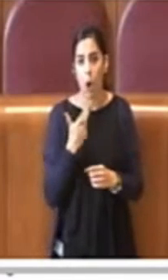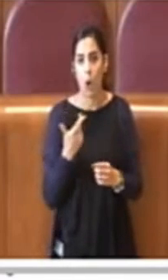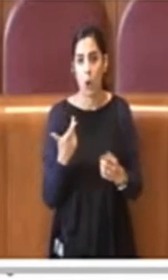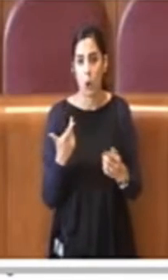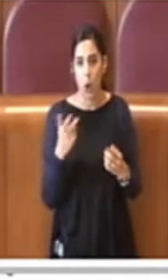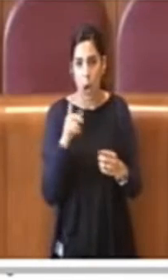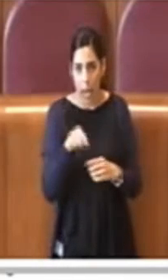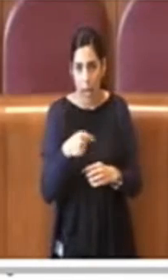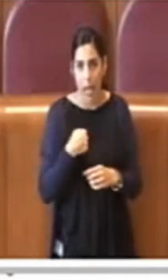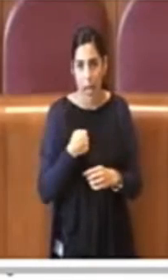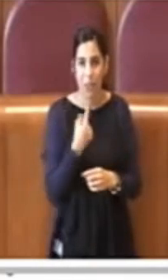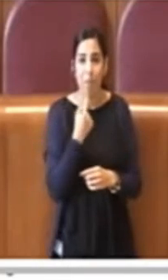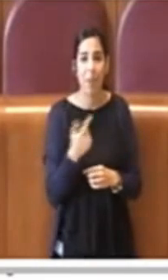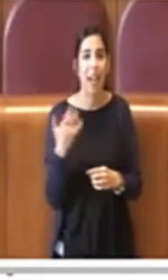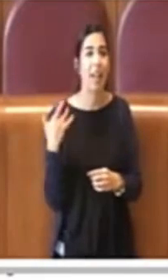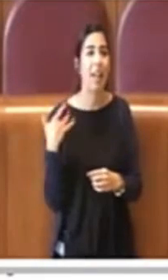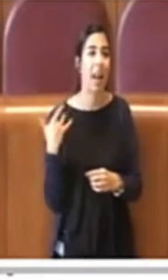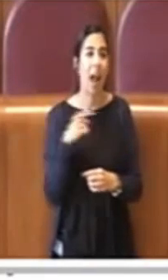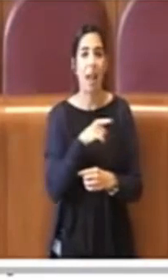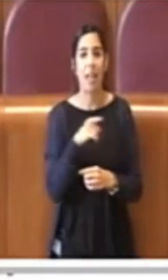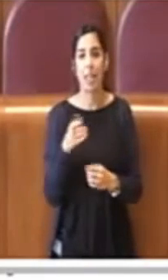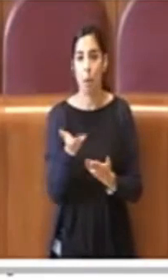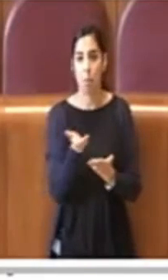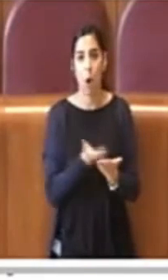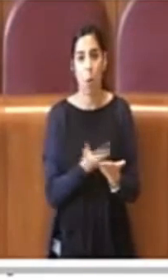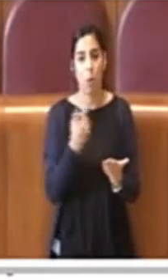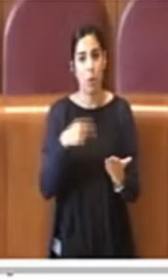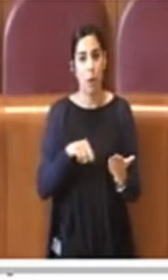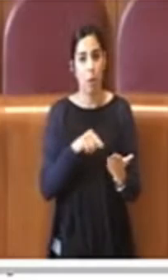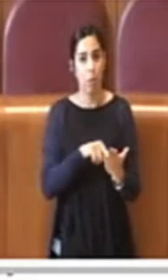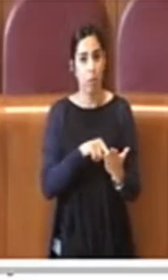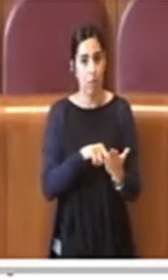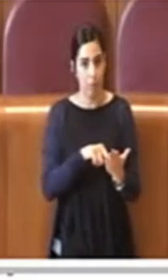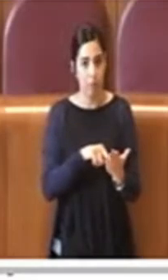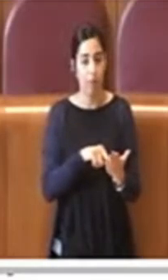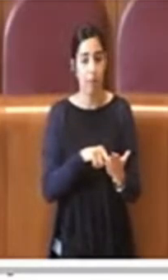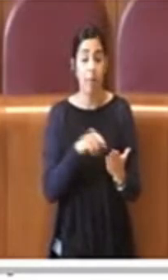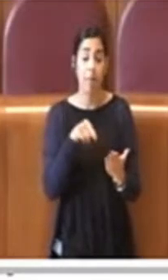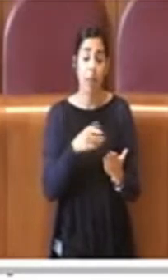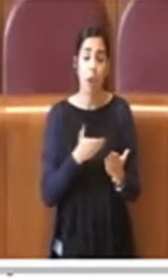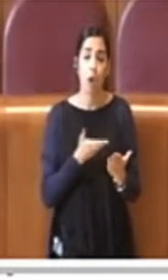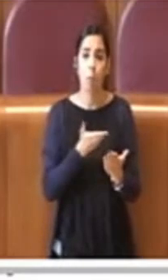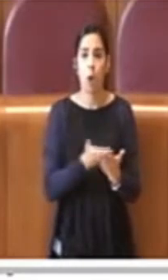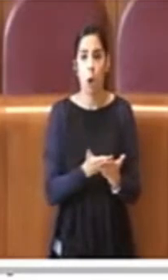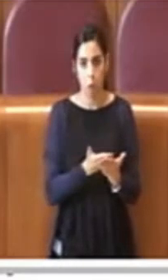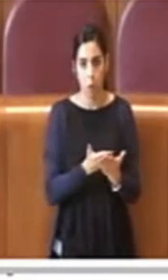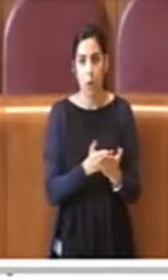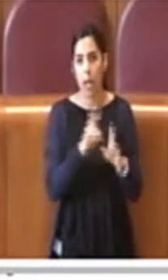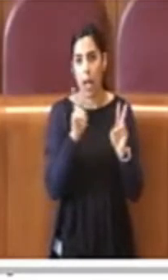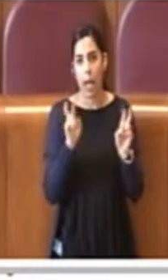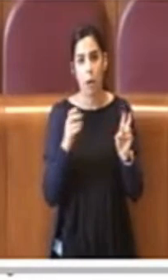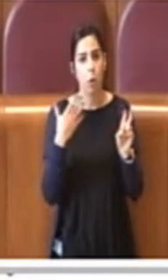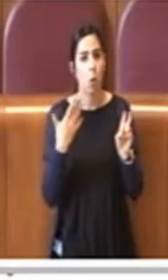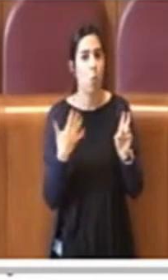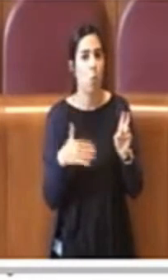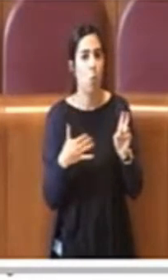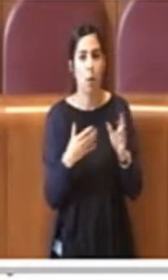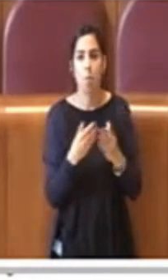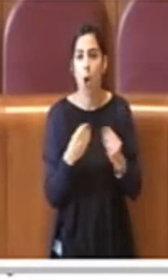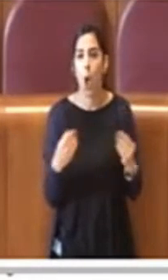ringraziamenti per questa proposta che insomma affronta un tema estremamente attuale